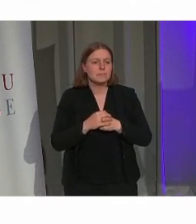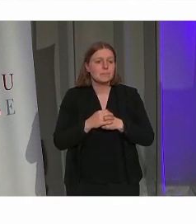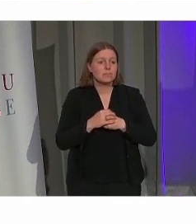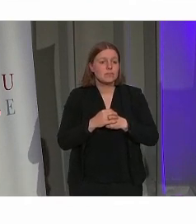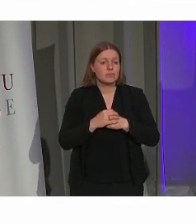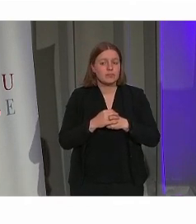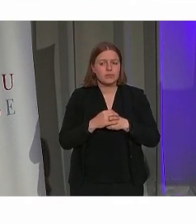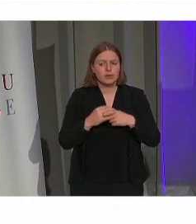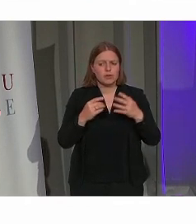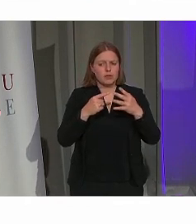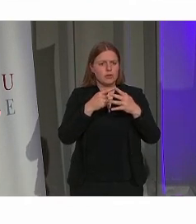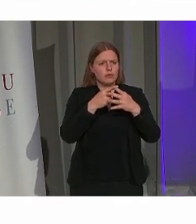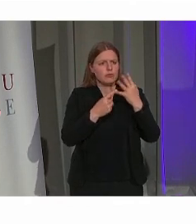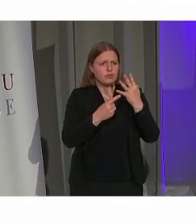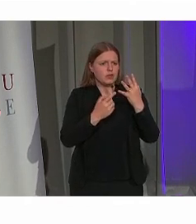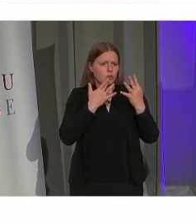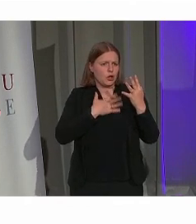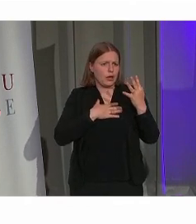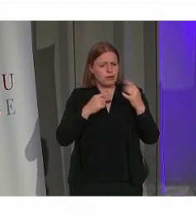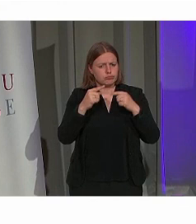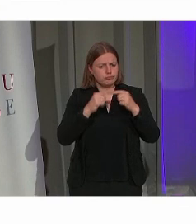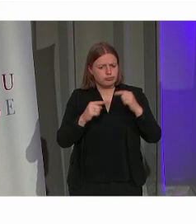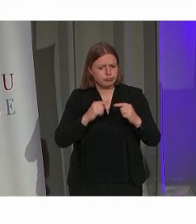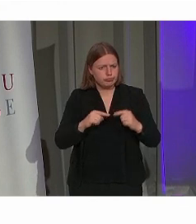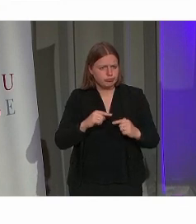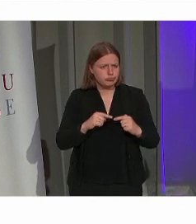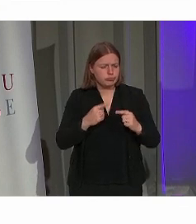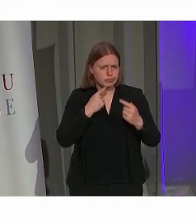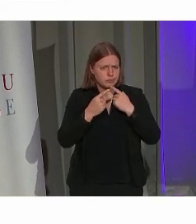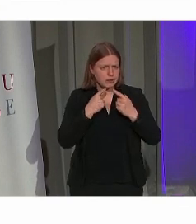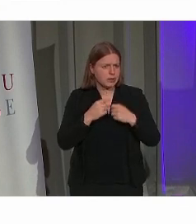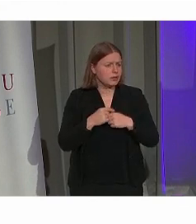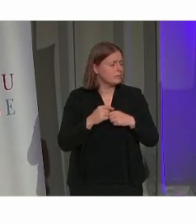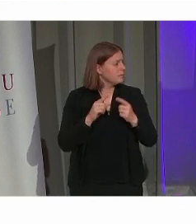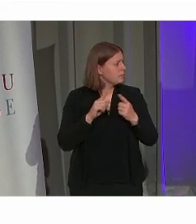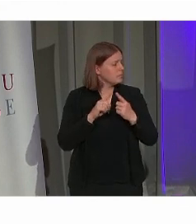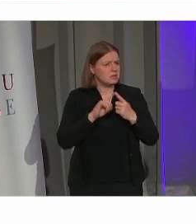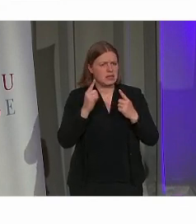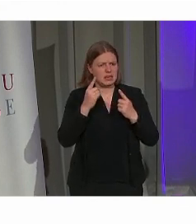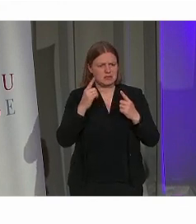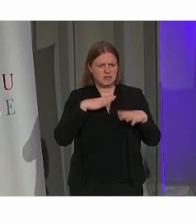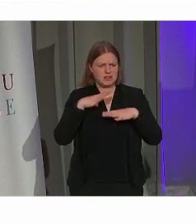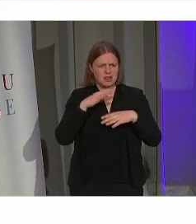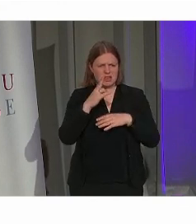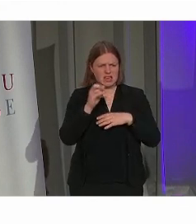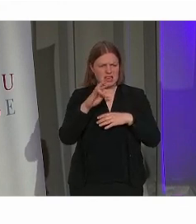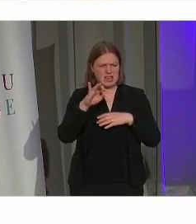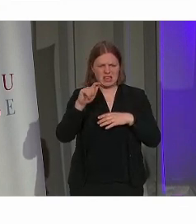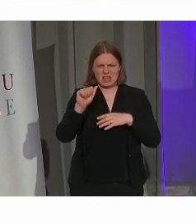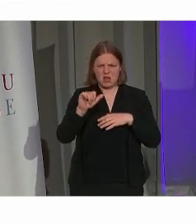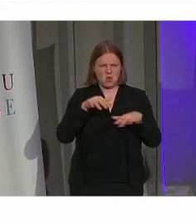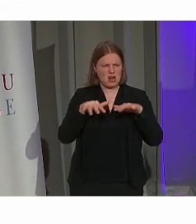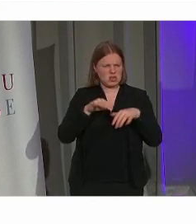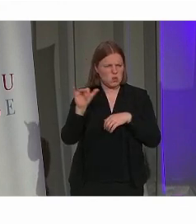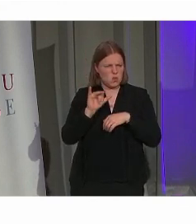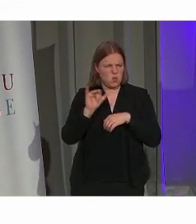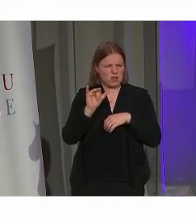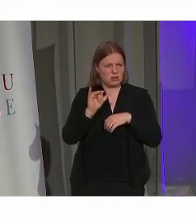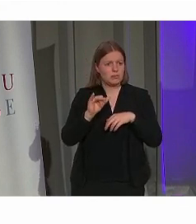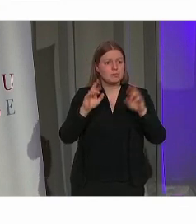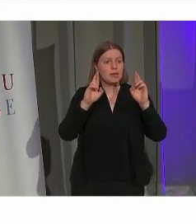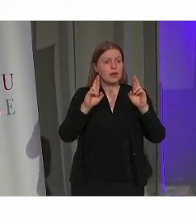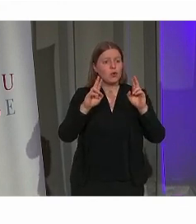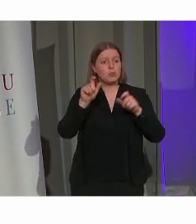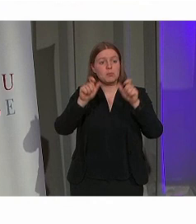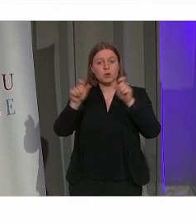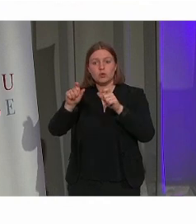Vier dingetjes om even door te lopen. Ik ga even starten om te zeggen wat Herita is voor organisatie. Ik hoop de mensen die